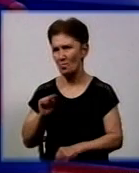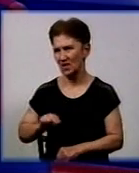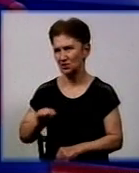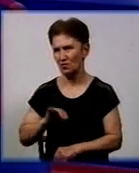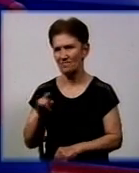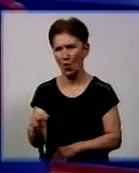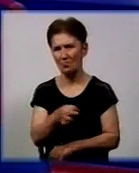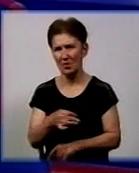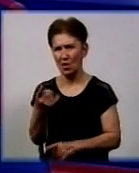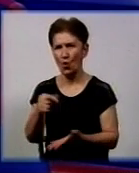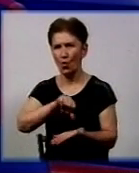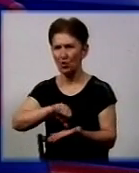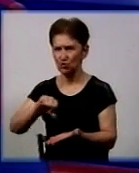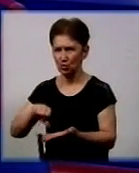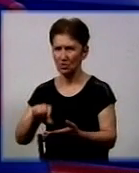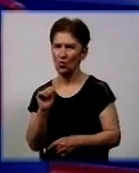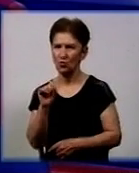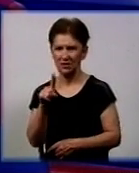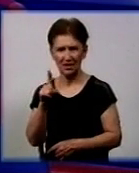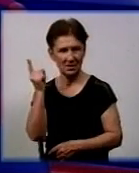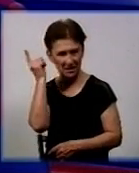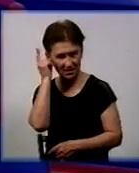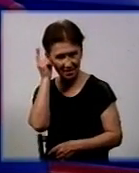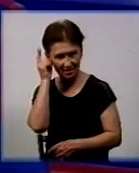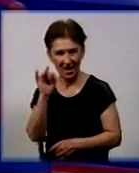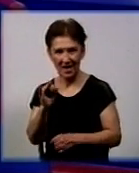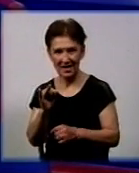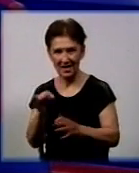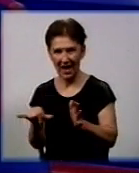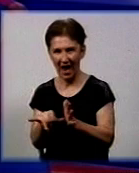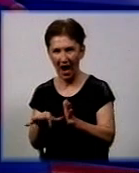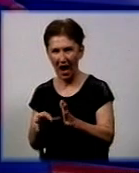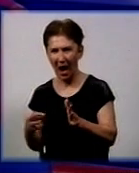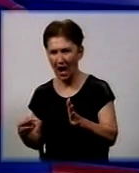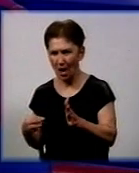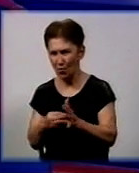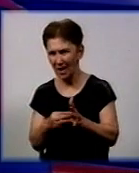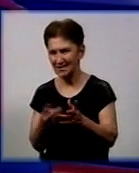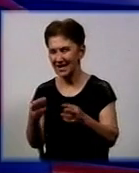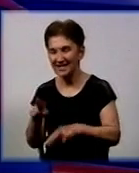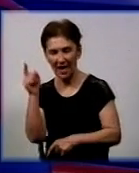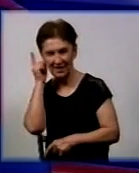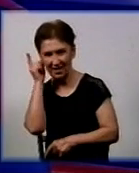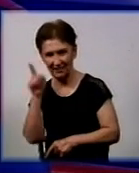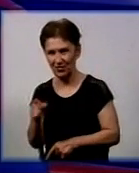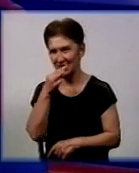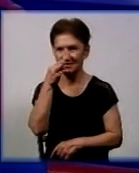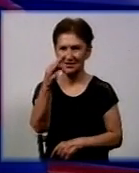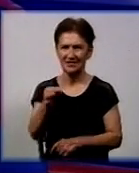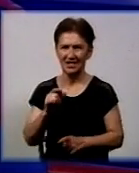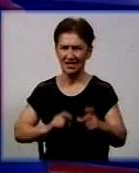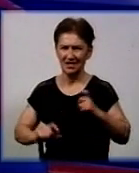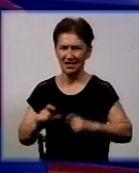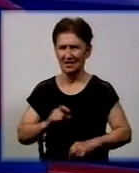Учасників тестувань знайшли 11 телефонів та акумулятор для телефона. Про це розповіла завідувач лабораторії ЗНО обласного інституту після